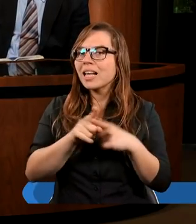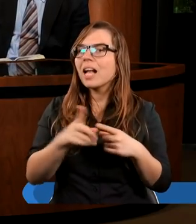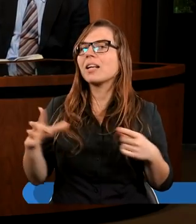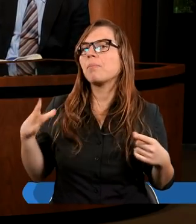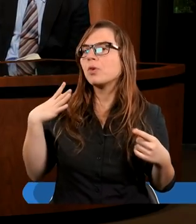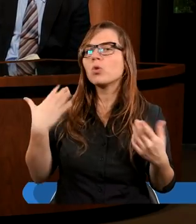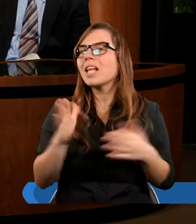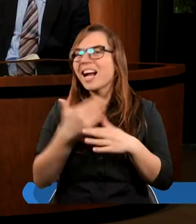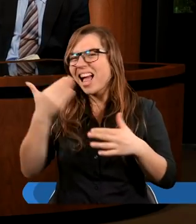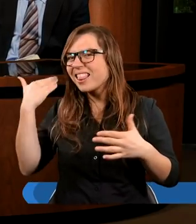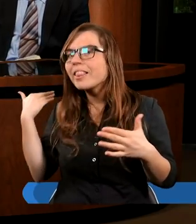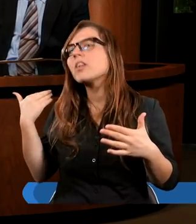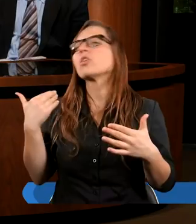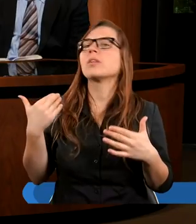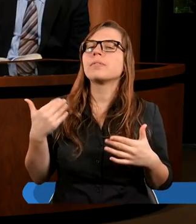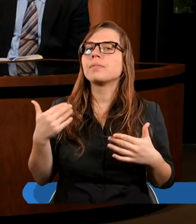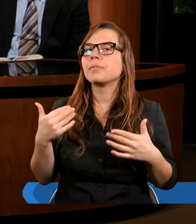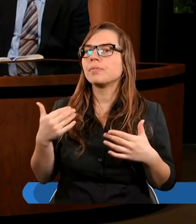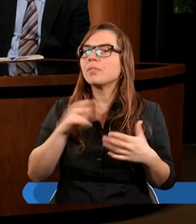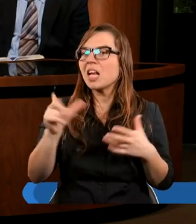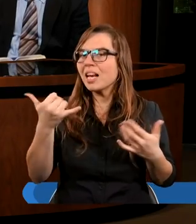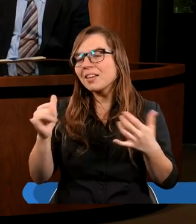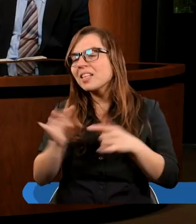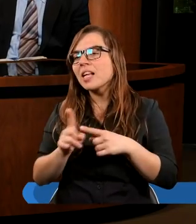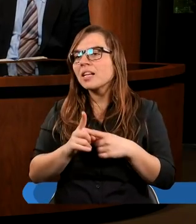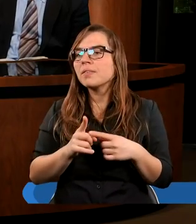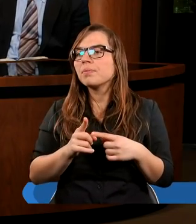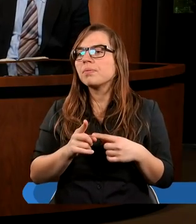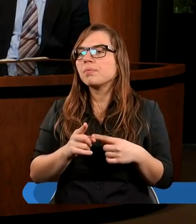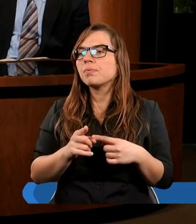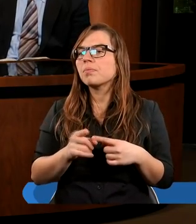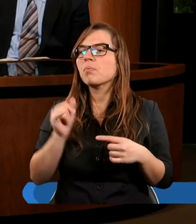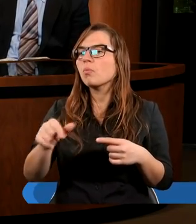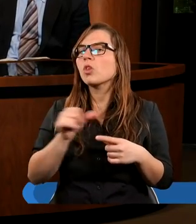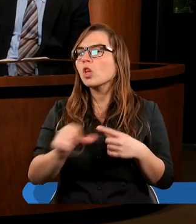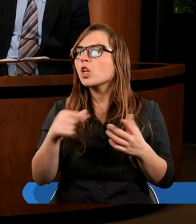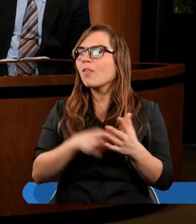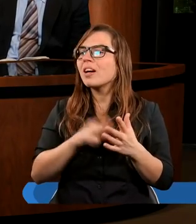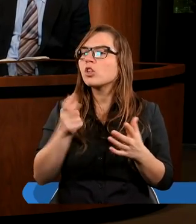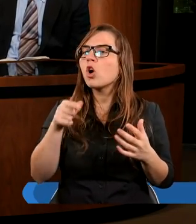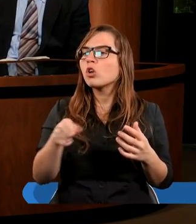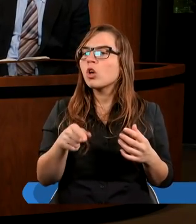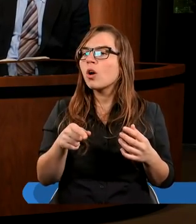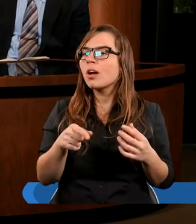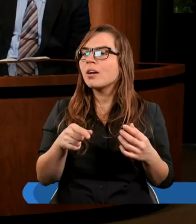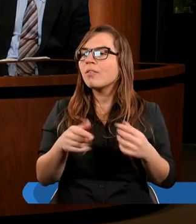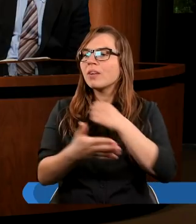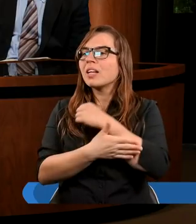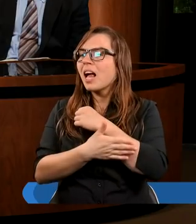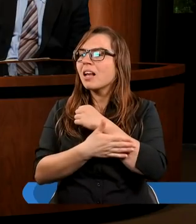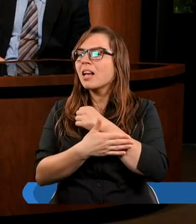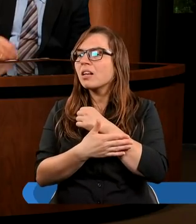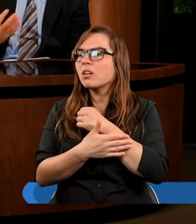kiedyś, w czasach nawet biblijnych. I to jest to, co w zasadzie